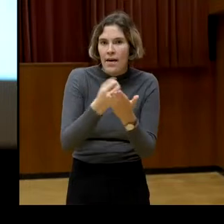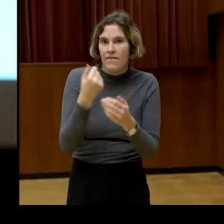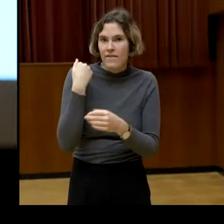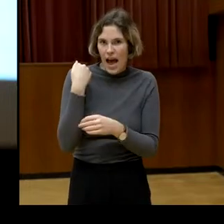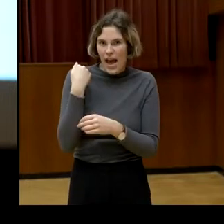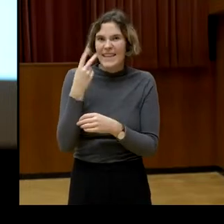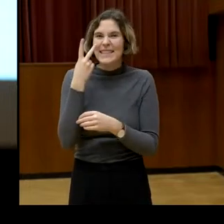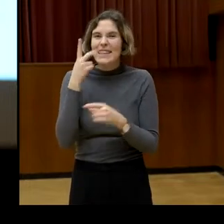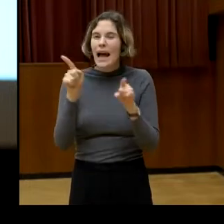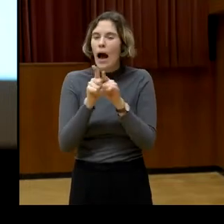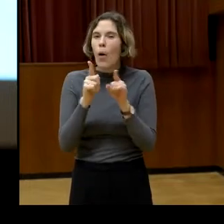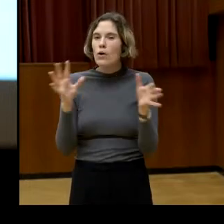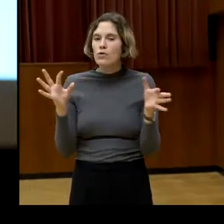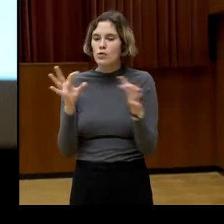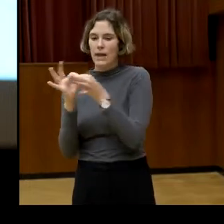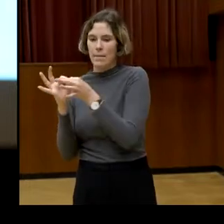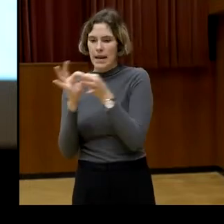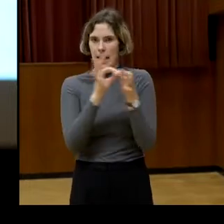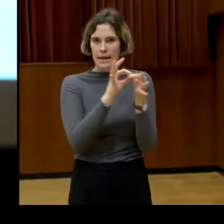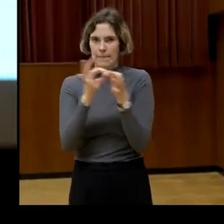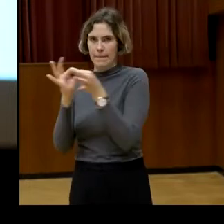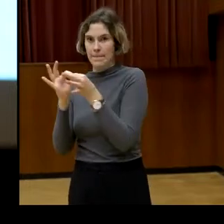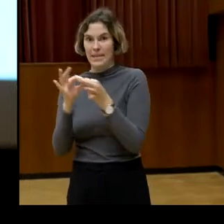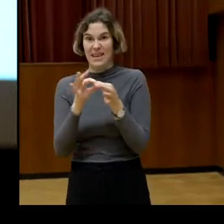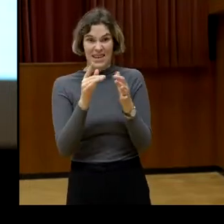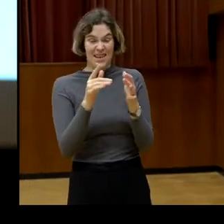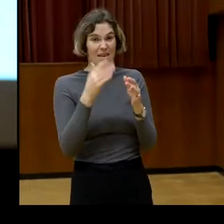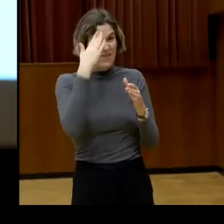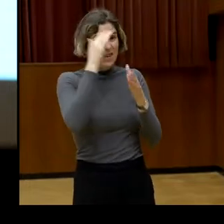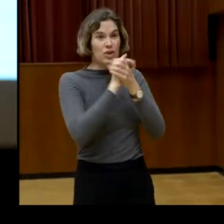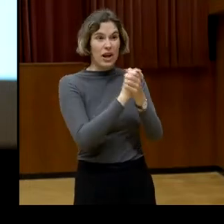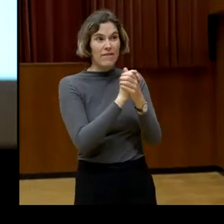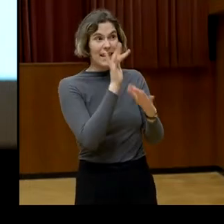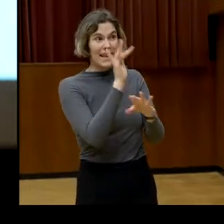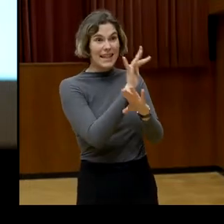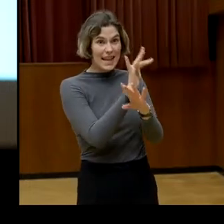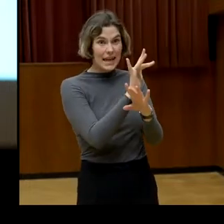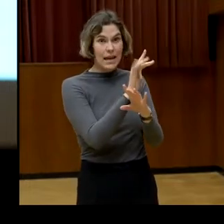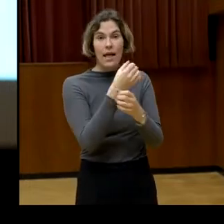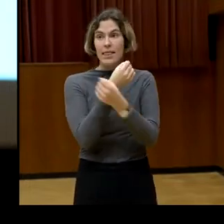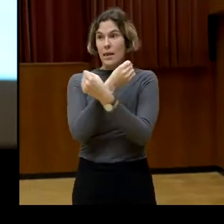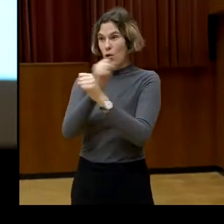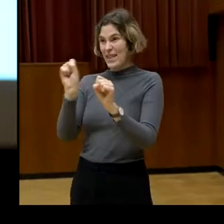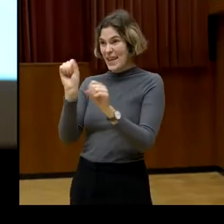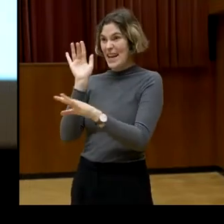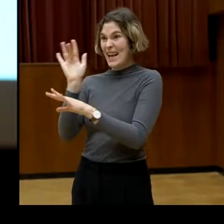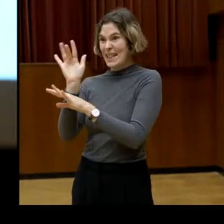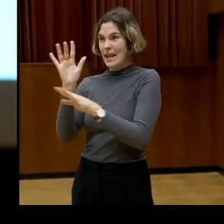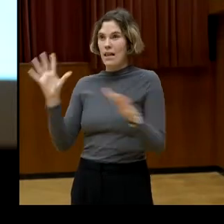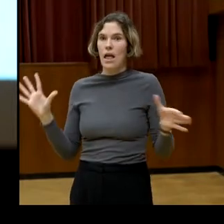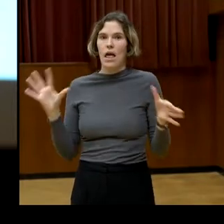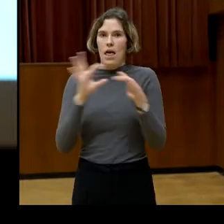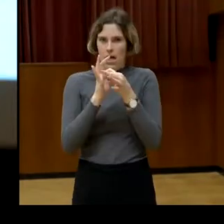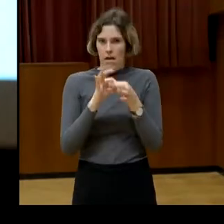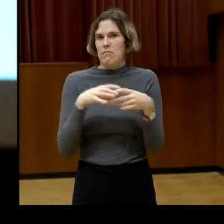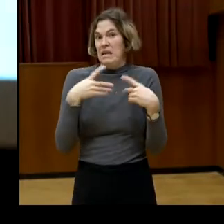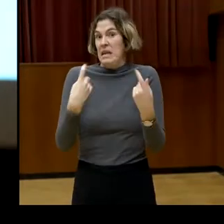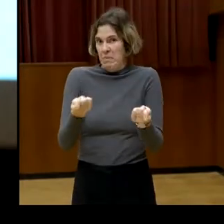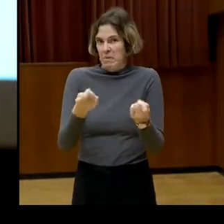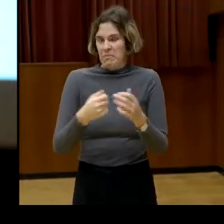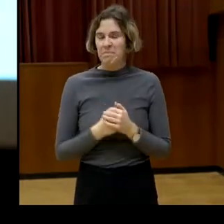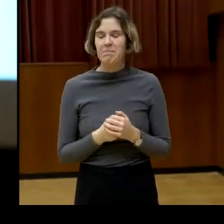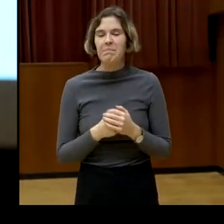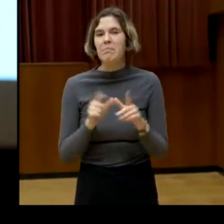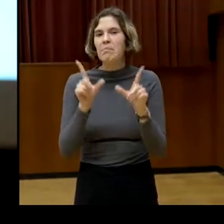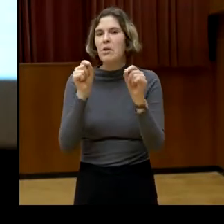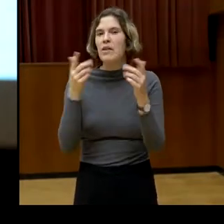der Wissenschaft gegenüber oder auch Skepsis und Kritik der Demokratie gegenüber. Was bedeutet dieser Zusammenhang? Wir sehen zum